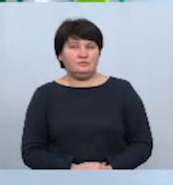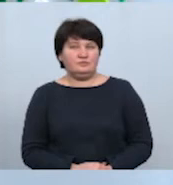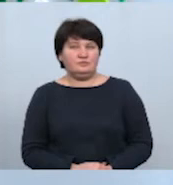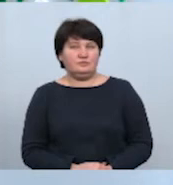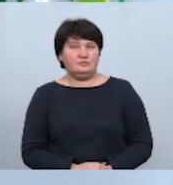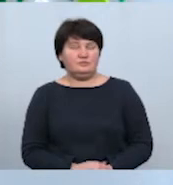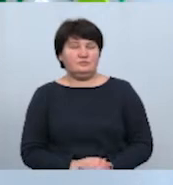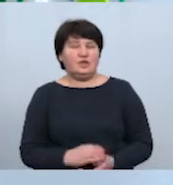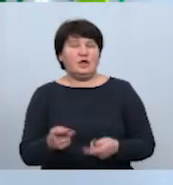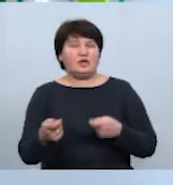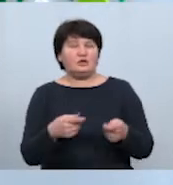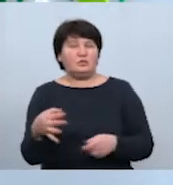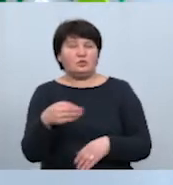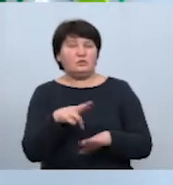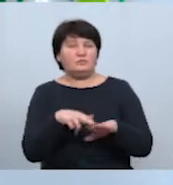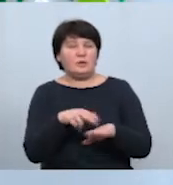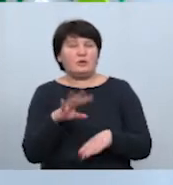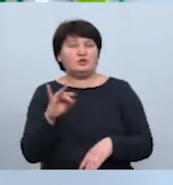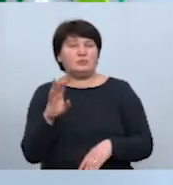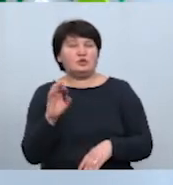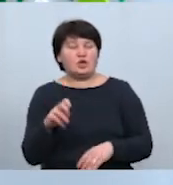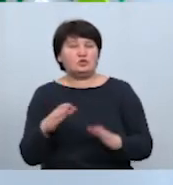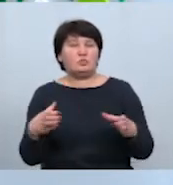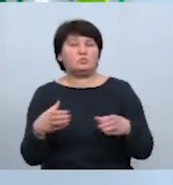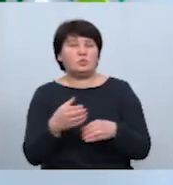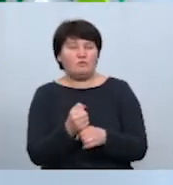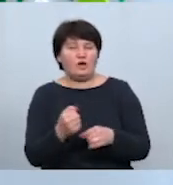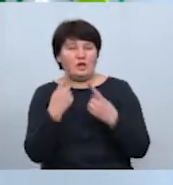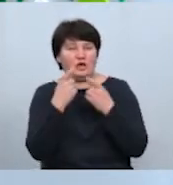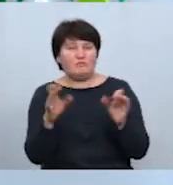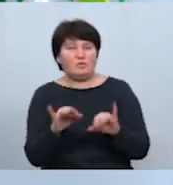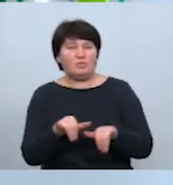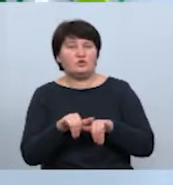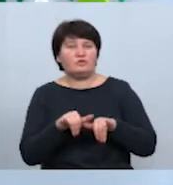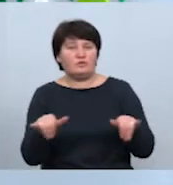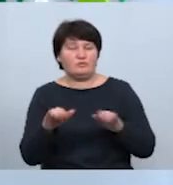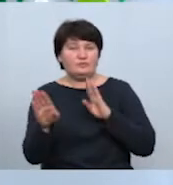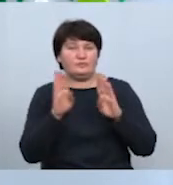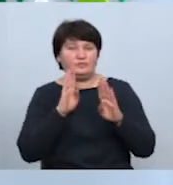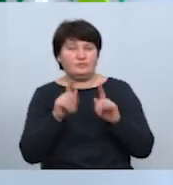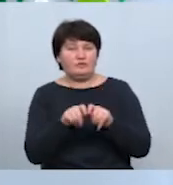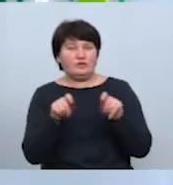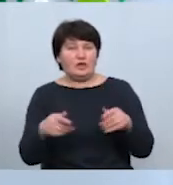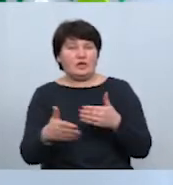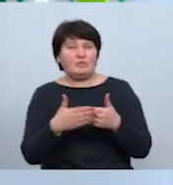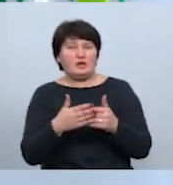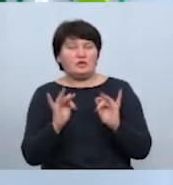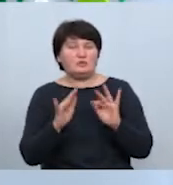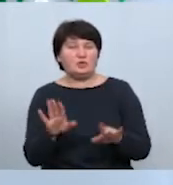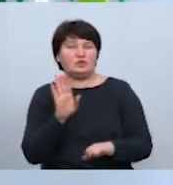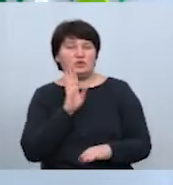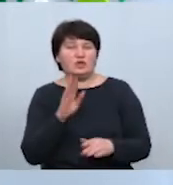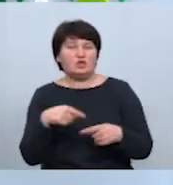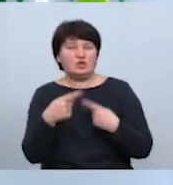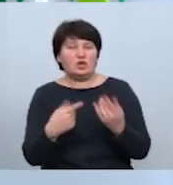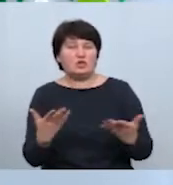Речниця обласної поліції Христина Максимчак спростувала інформацію, яку поширювала у соцмережах про відкриття кримінальної справи щодо жінки, через яку